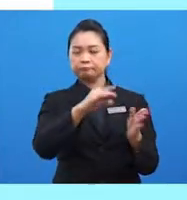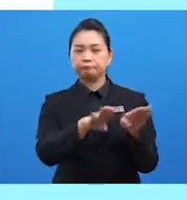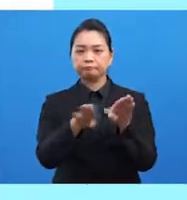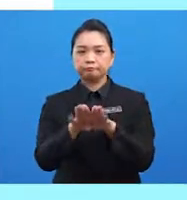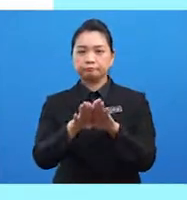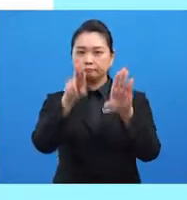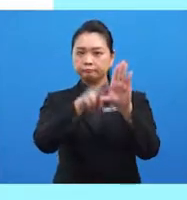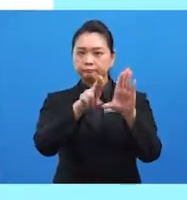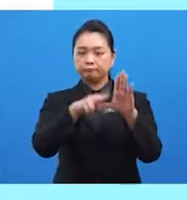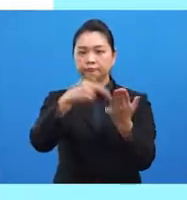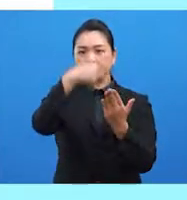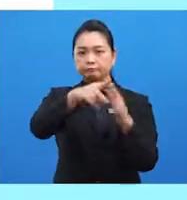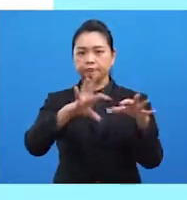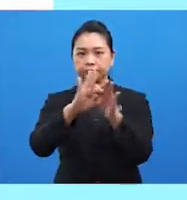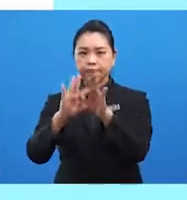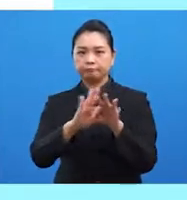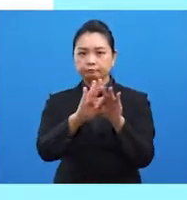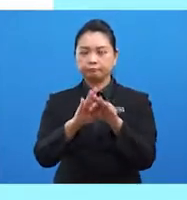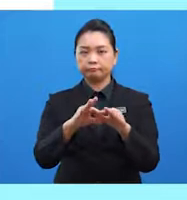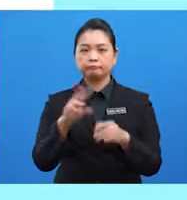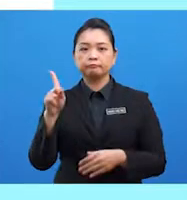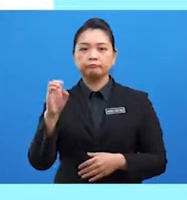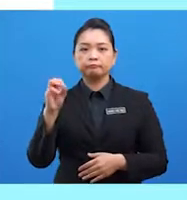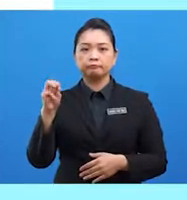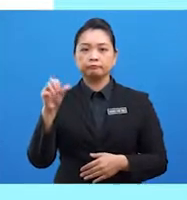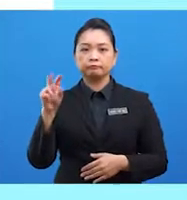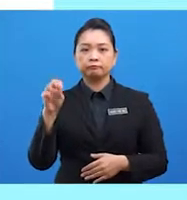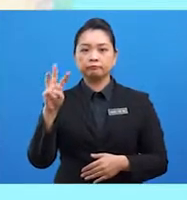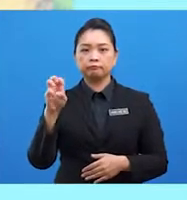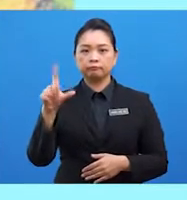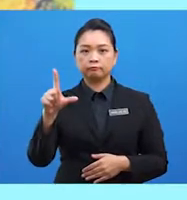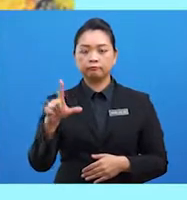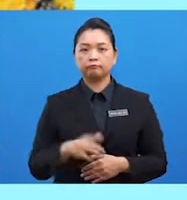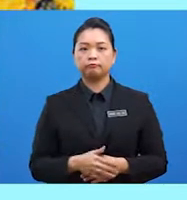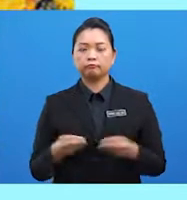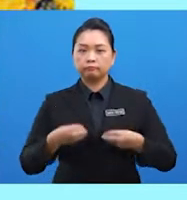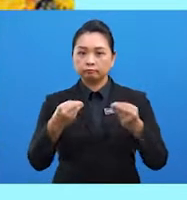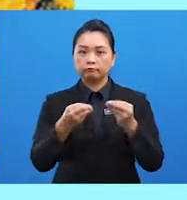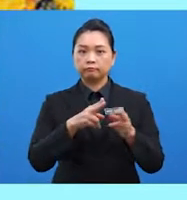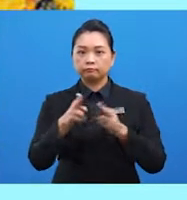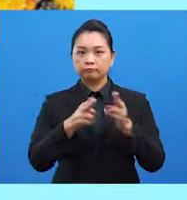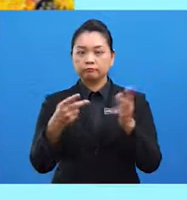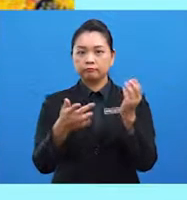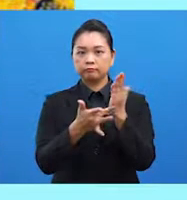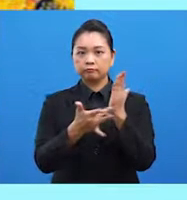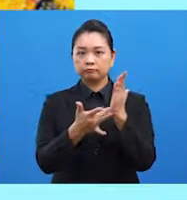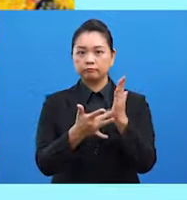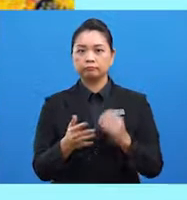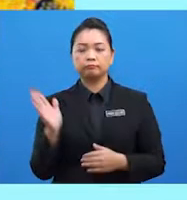kerjasama Commonwealth bagi pengurusan teknologi CPTM. Pada tahun 1998,